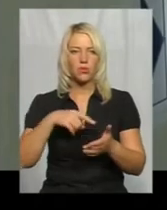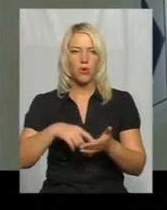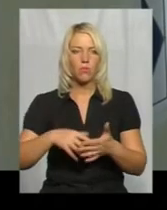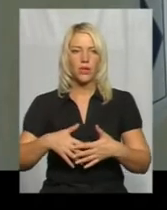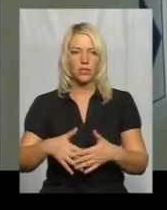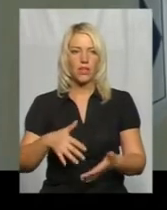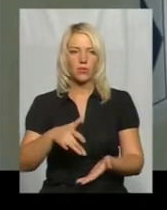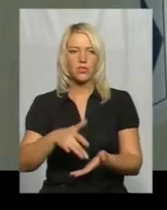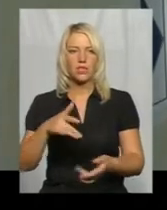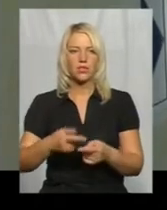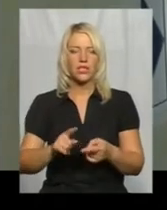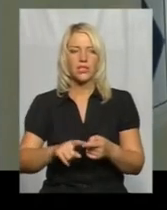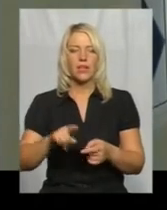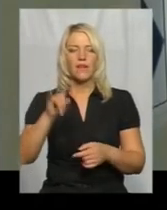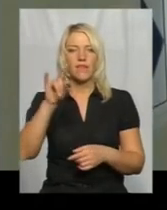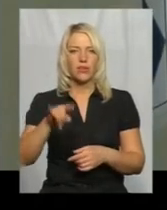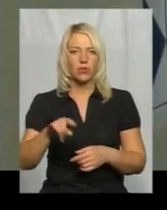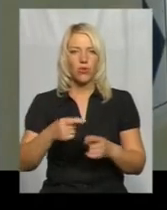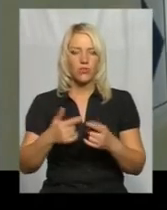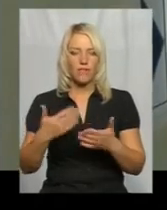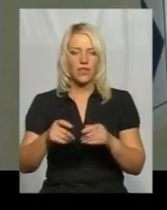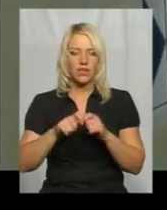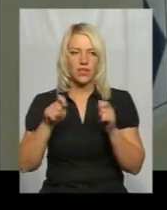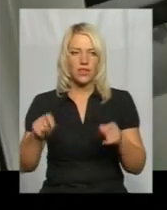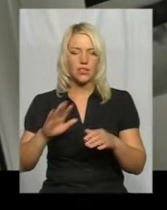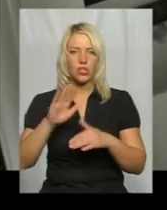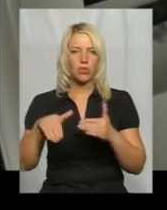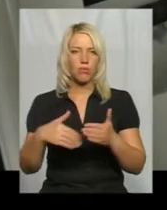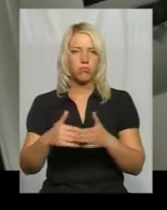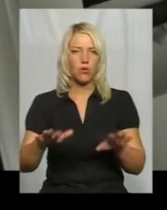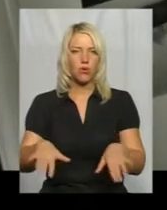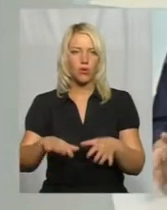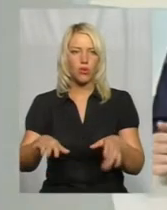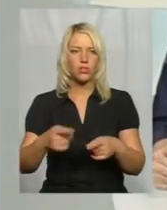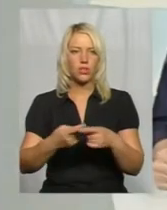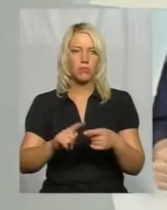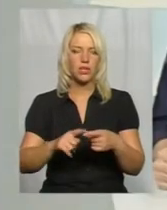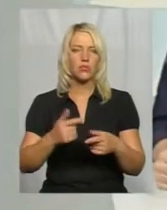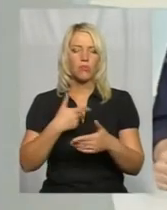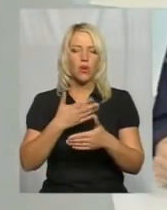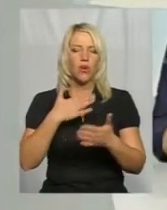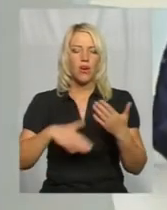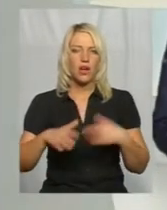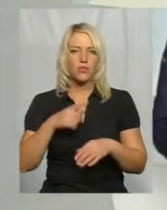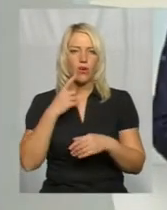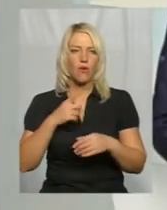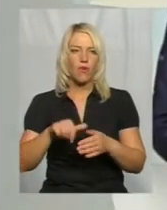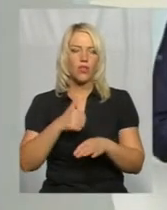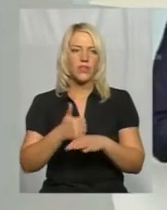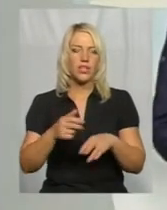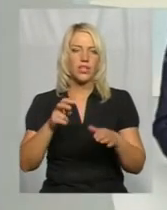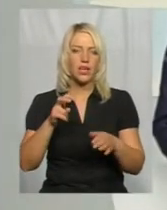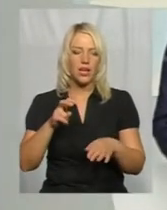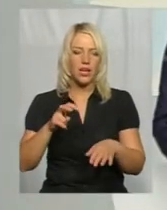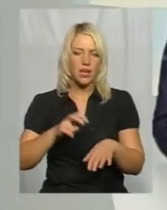От понад місяць це вікно відкрите і до сьогодні воно порожнє. І ми цьому раді, цитую вже головного лікаря перинатального центру